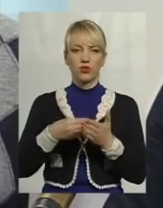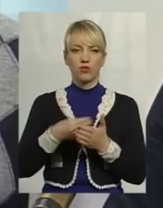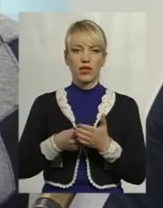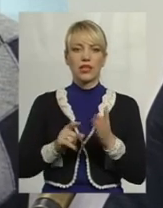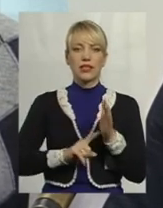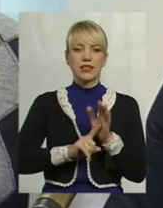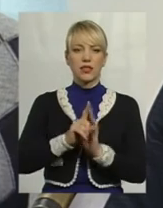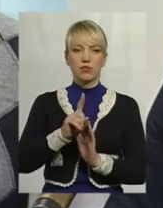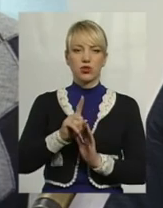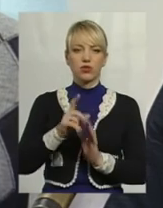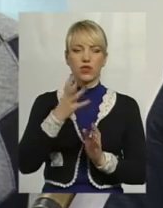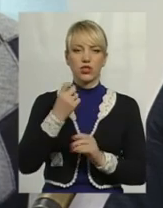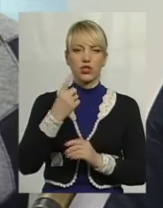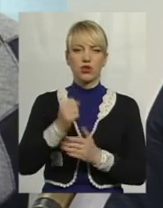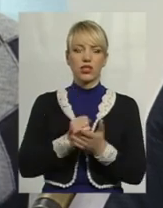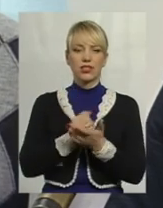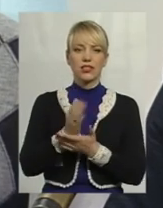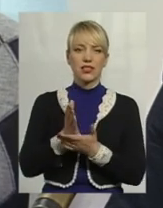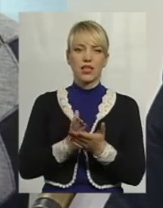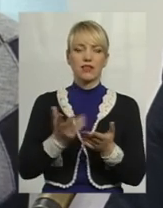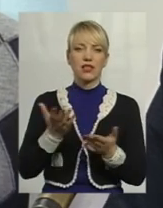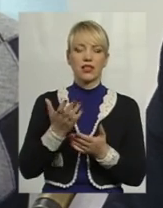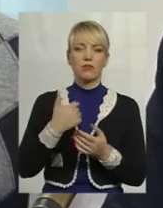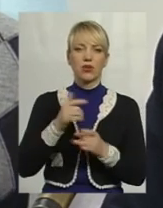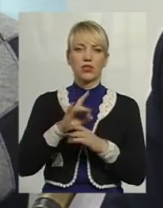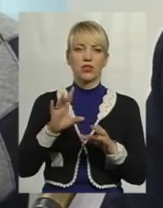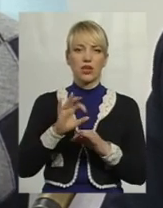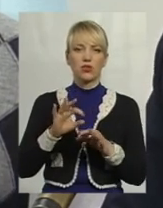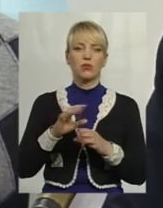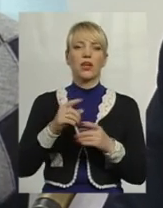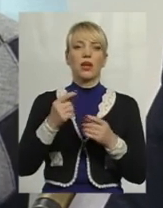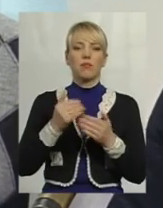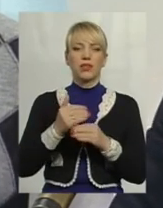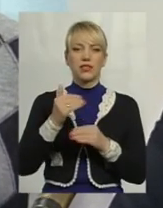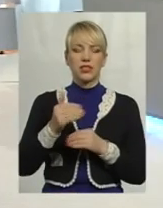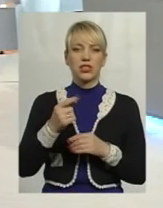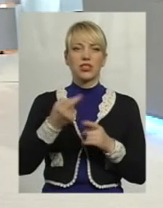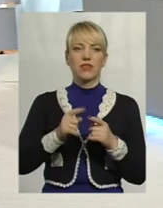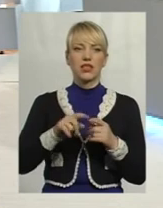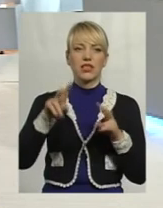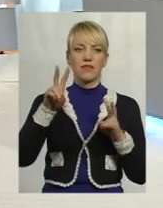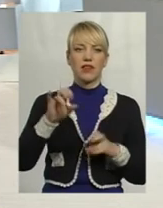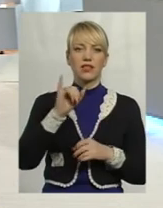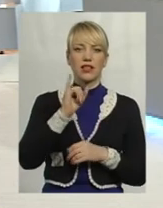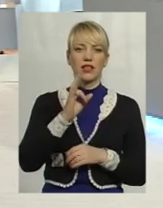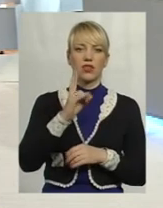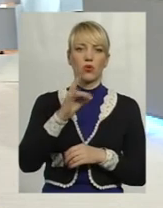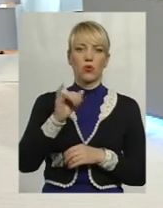започаткували ще один сервіс, на якому ми зупинемося пізніше, і називається «Інкубатор». Власне,